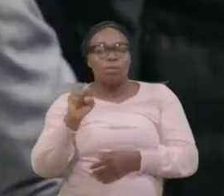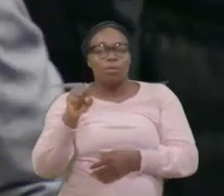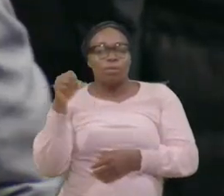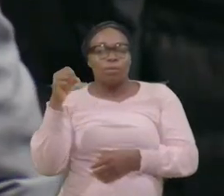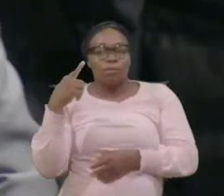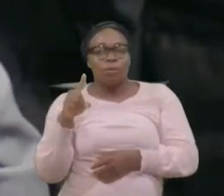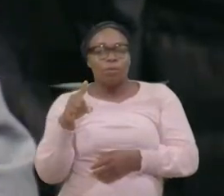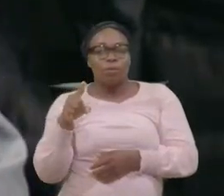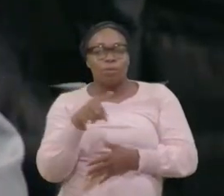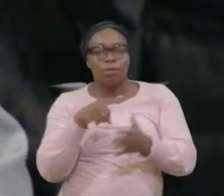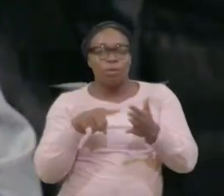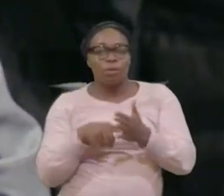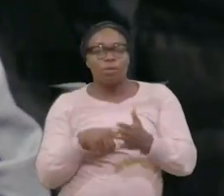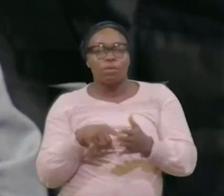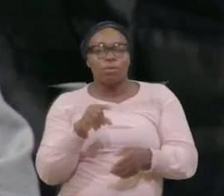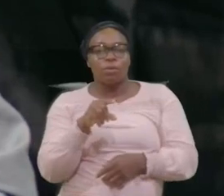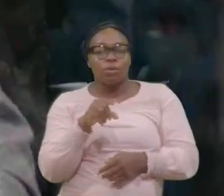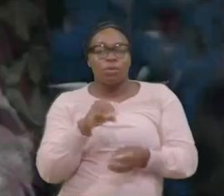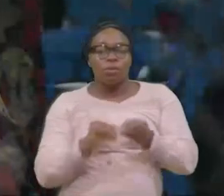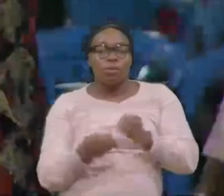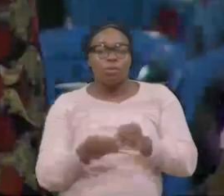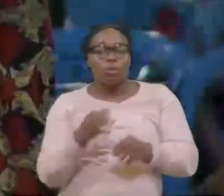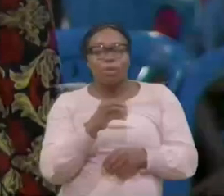pour que nous puissions vous aider